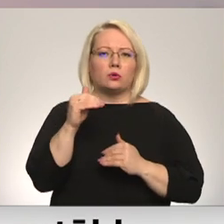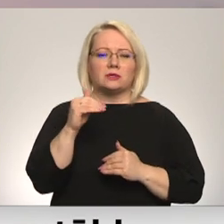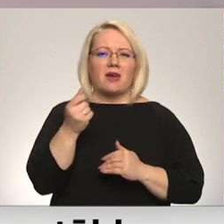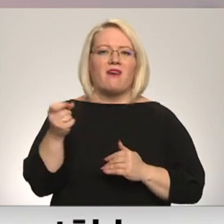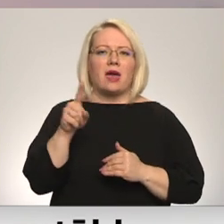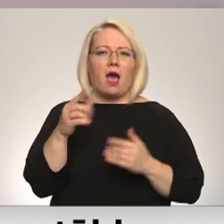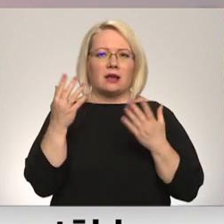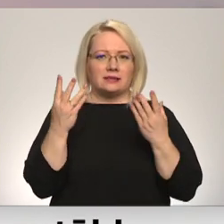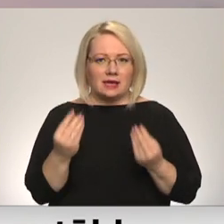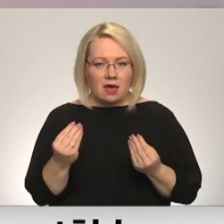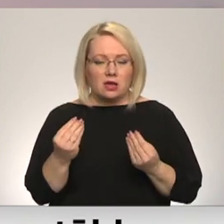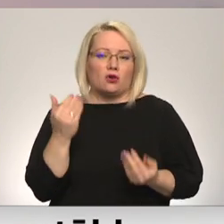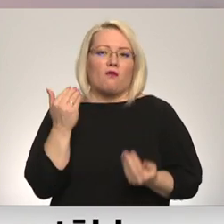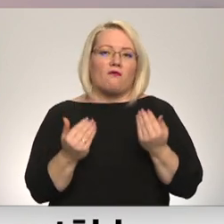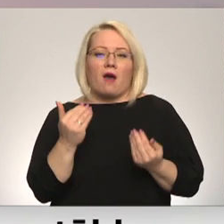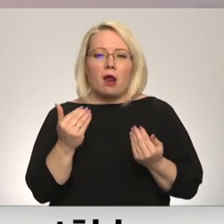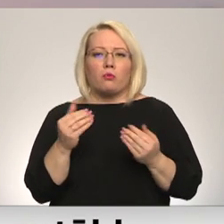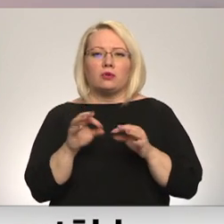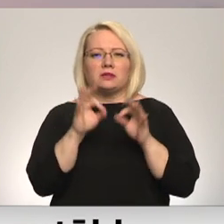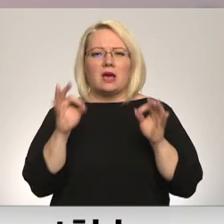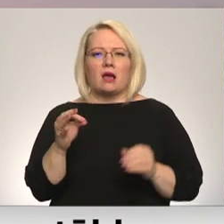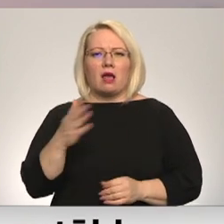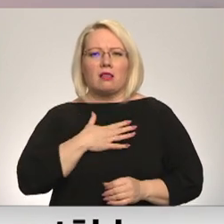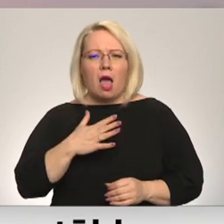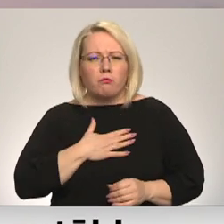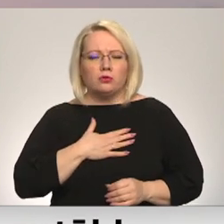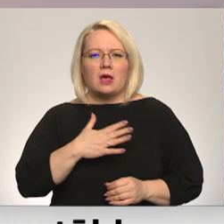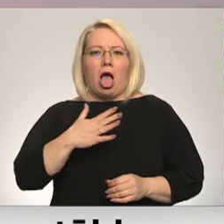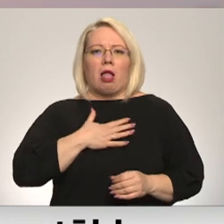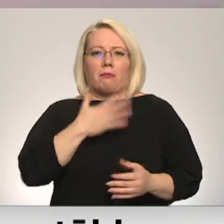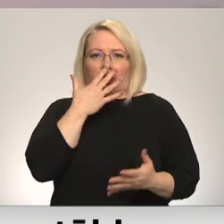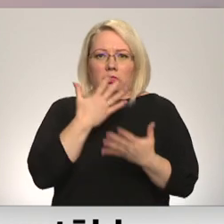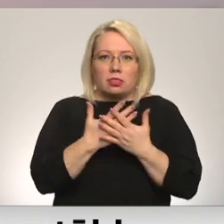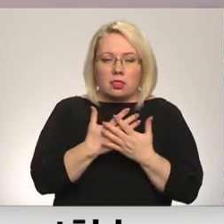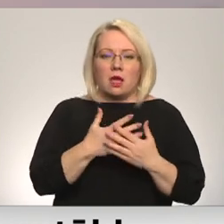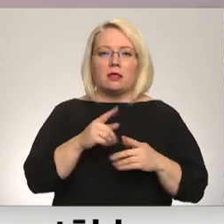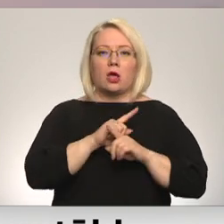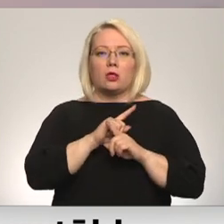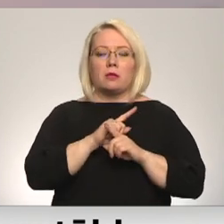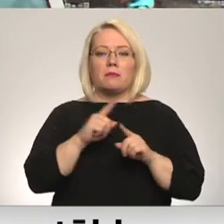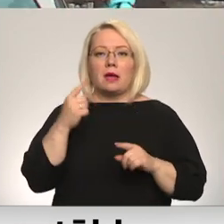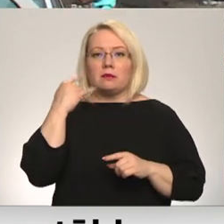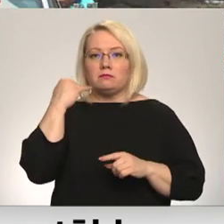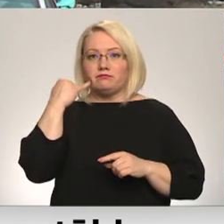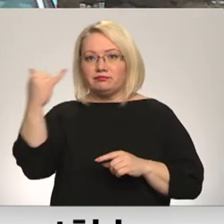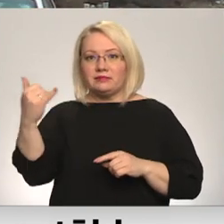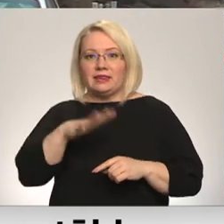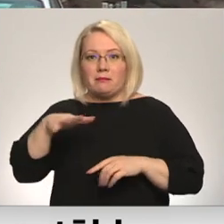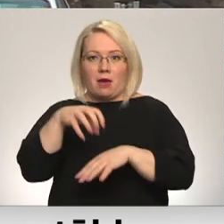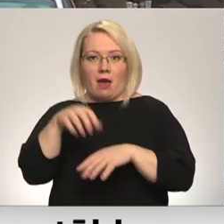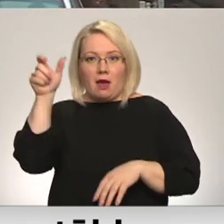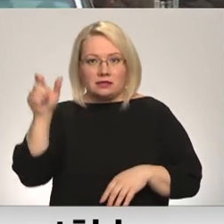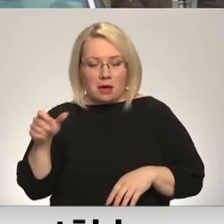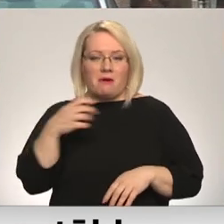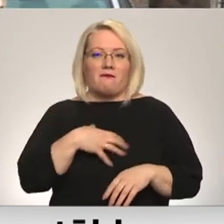varbūt izdājās kāds klepus, elpas trūkums. Tad jau pēc saziņas ar savu ģimenes ārstu vajadzētu